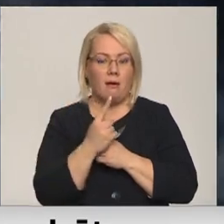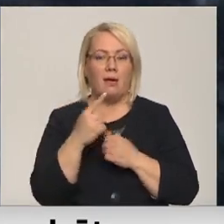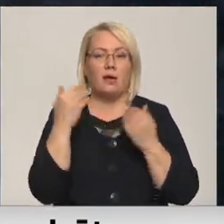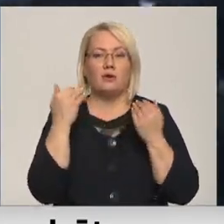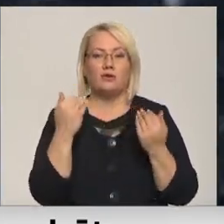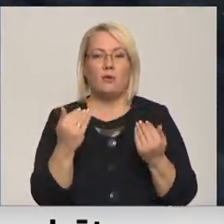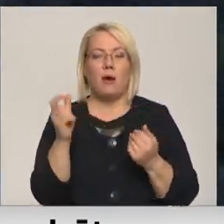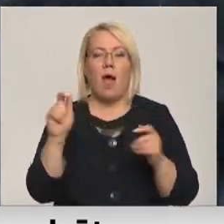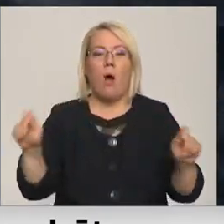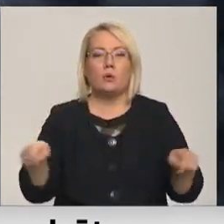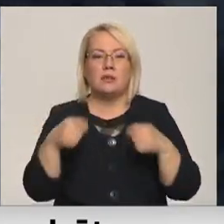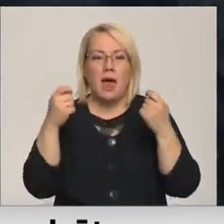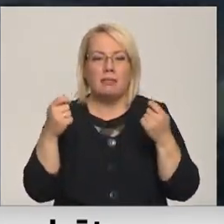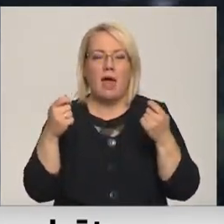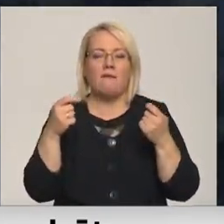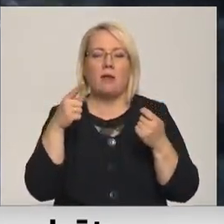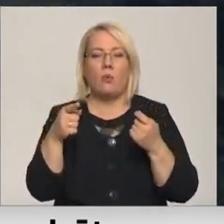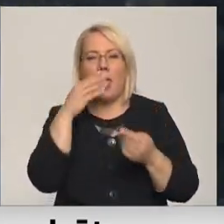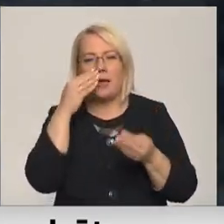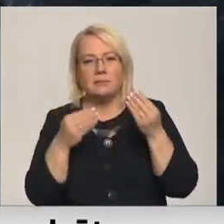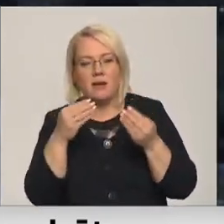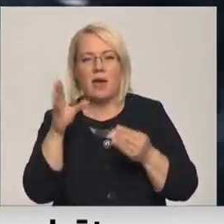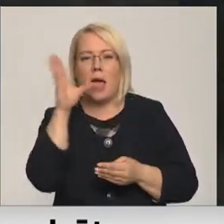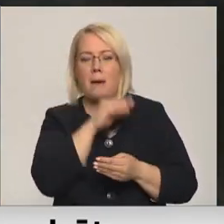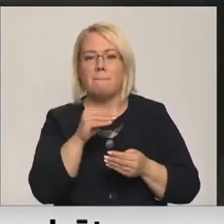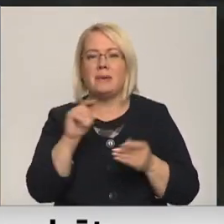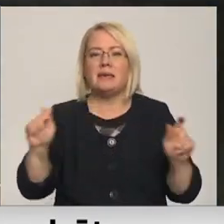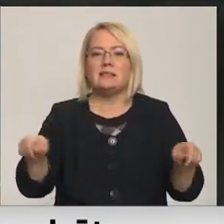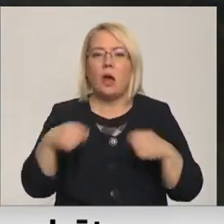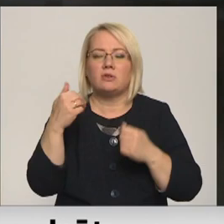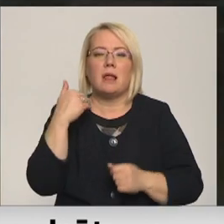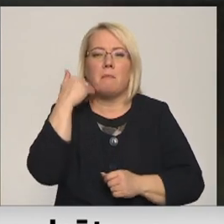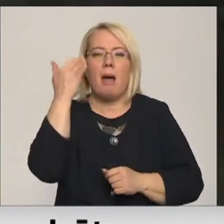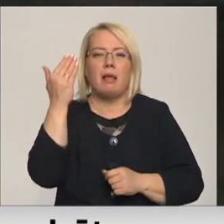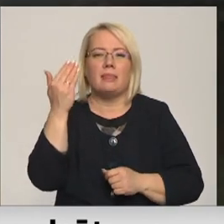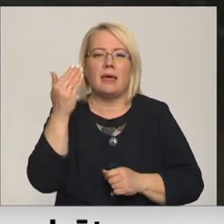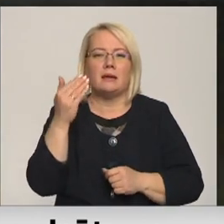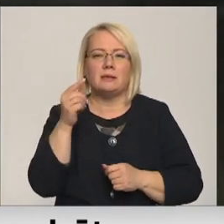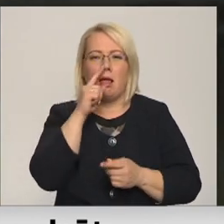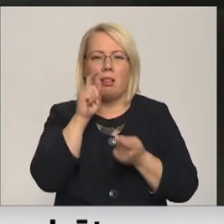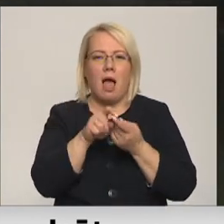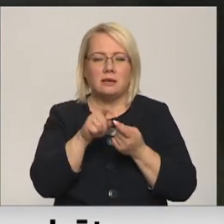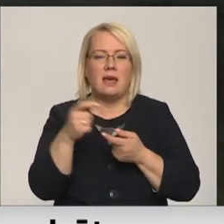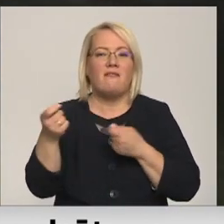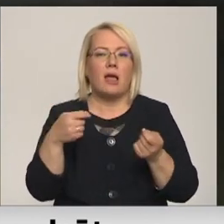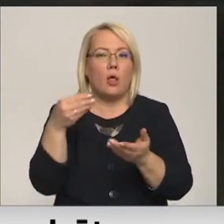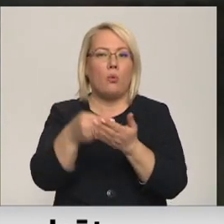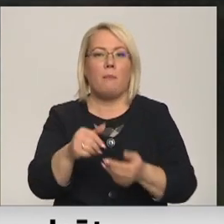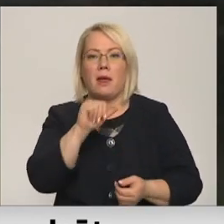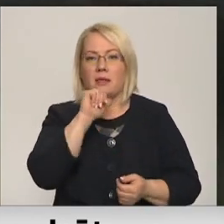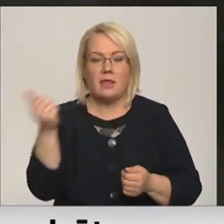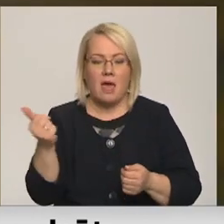audzētavu pirmo reizi eksperimentē vai iespējams izaudzēt Baltijas lasi, veikalots nav noparkams un jūrā ir